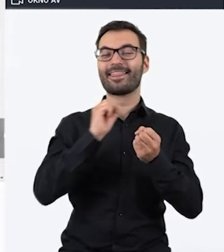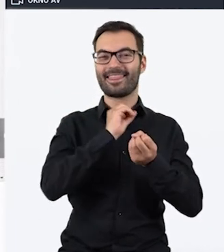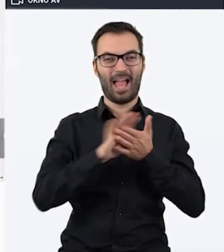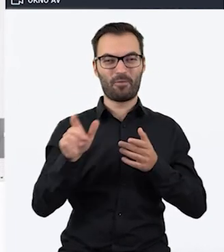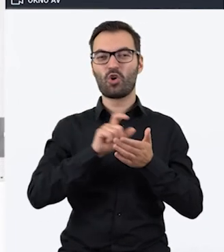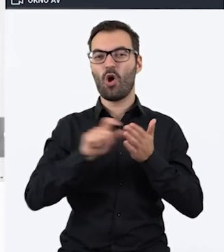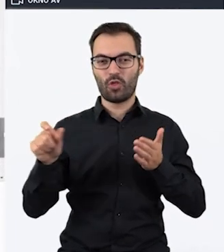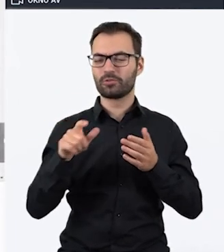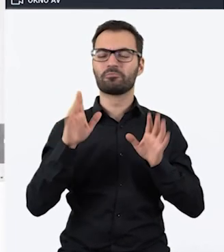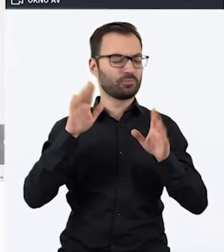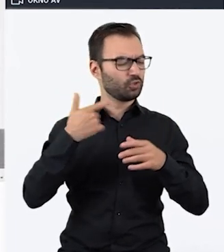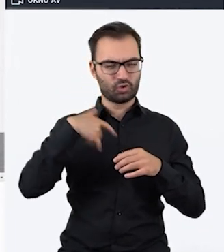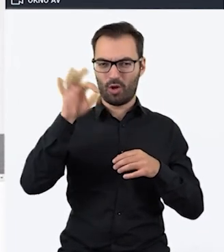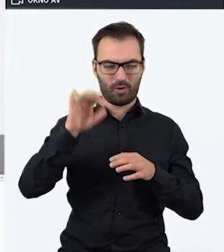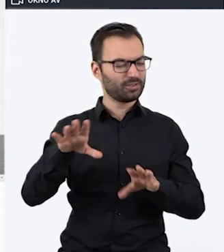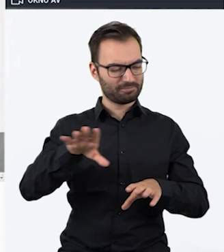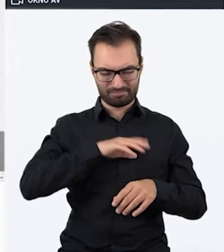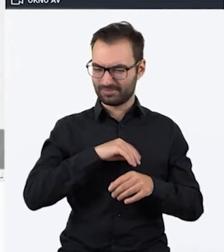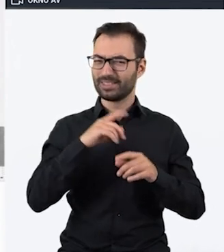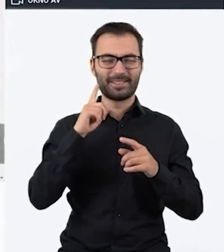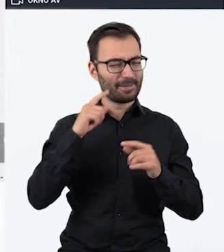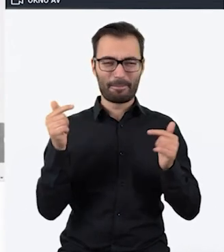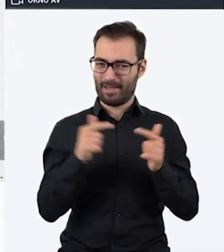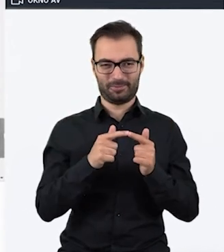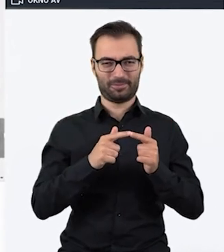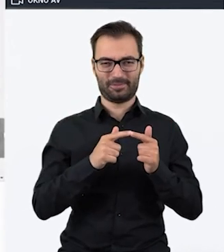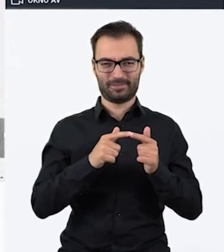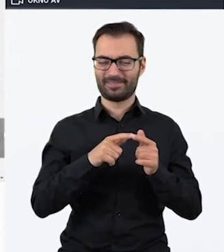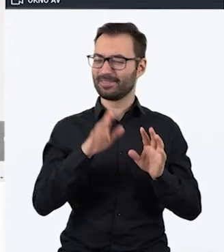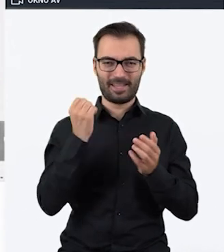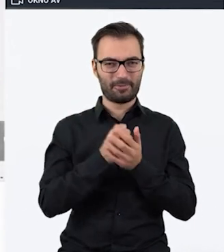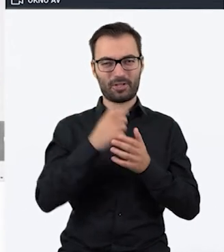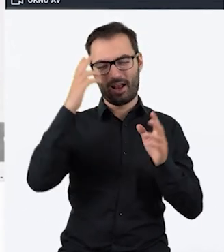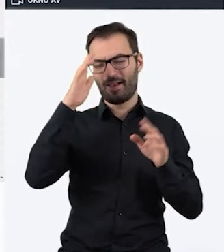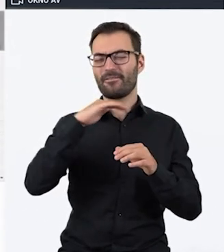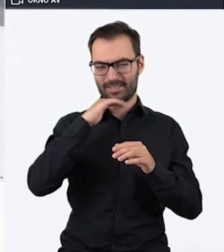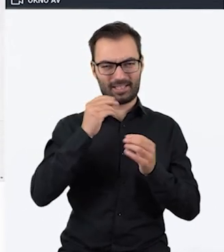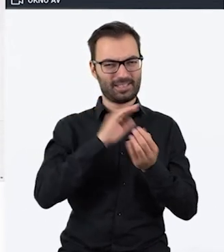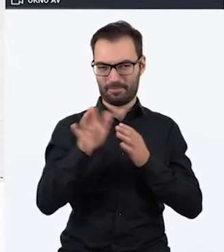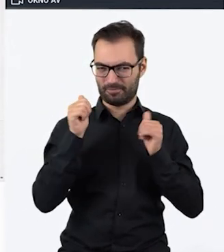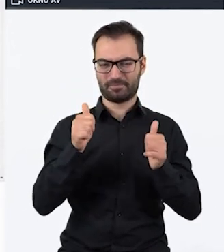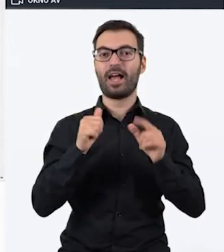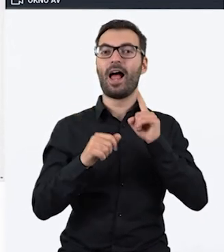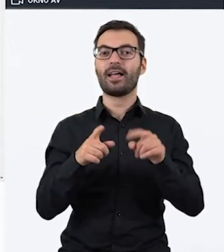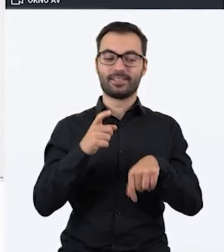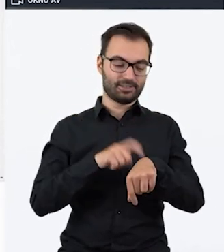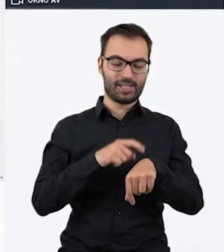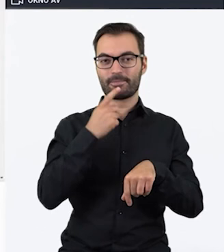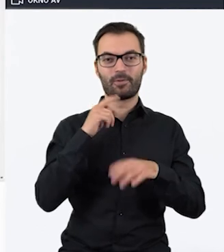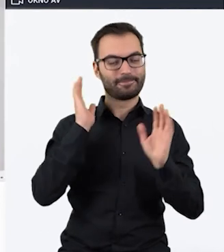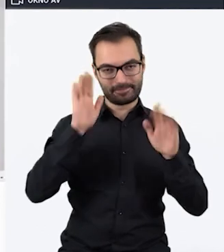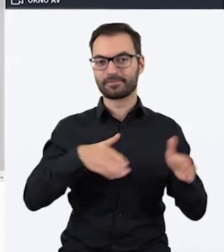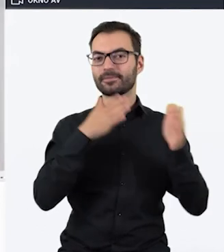programu w 100% spełnia wszystkie oczekiwania i wszystkie możliwości. Ale ponieważ my mamy czas ograniczony, więc